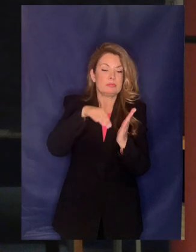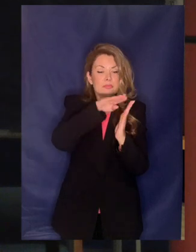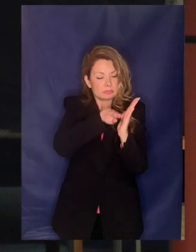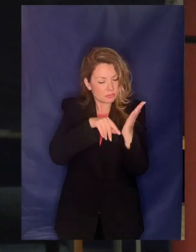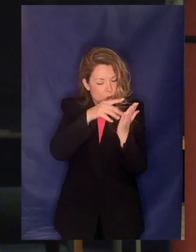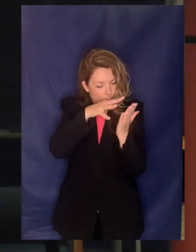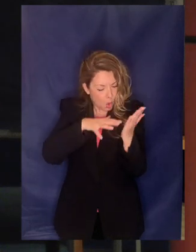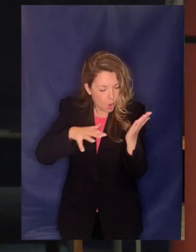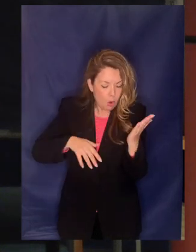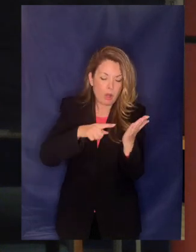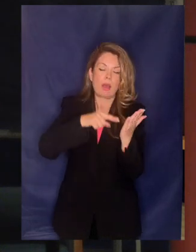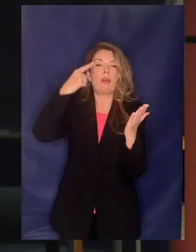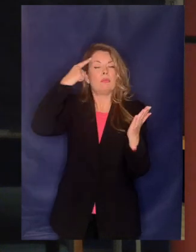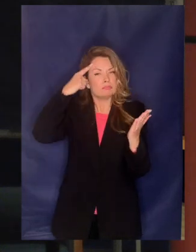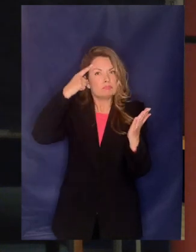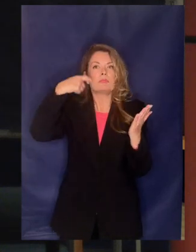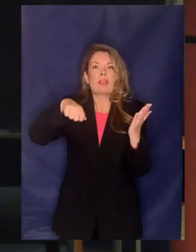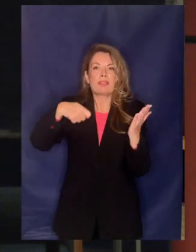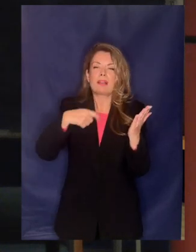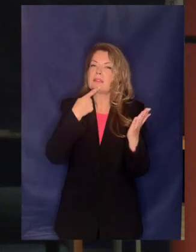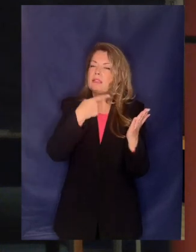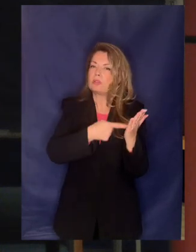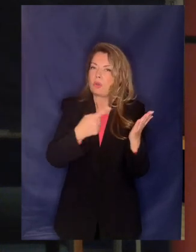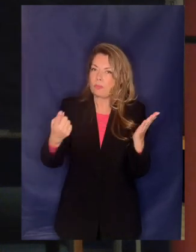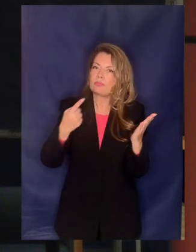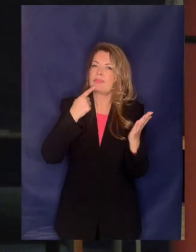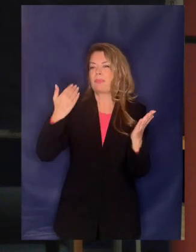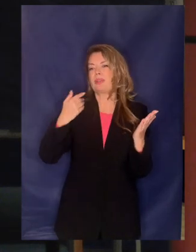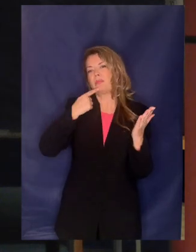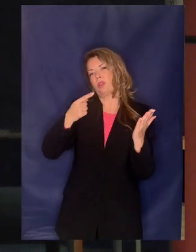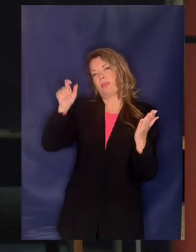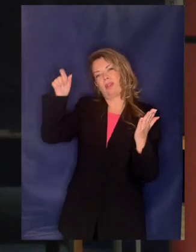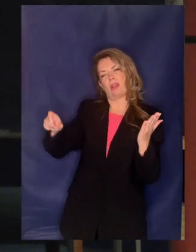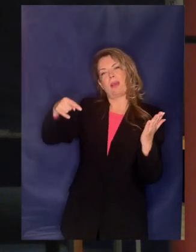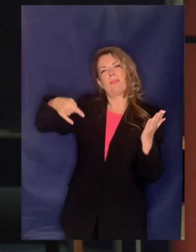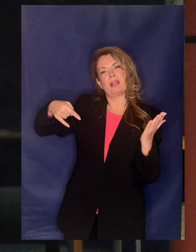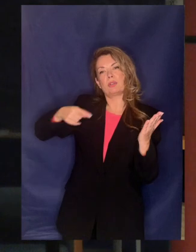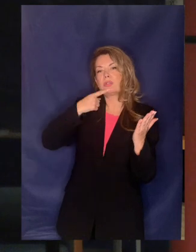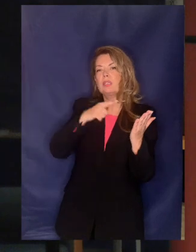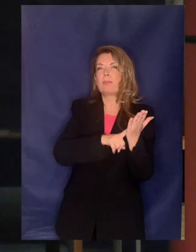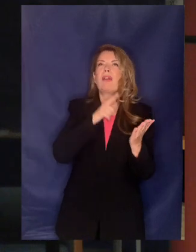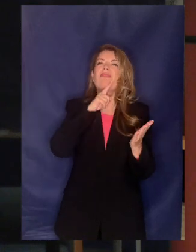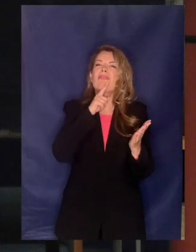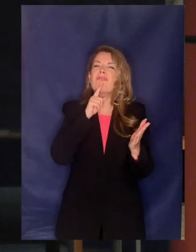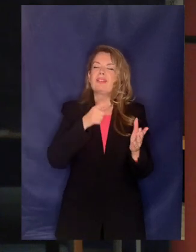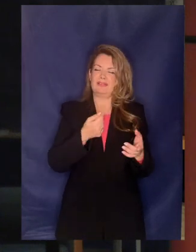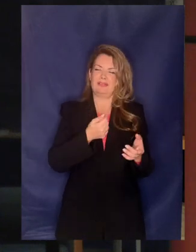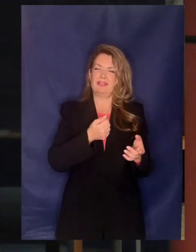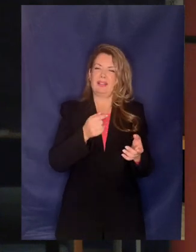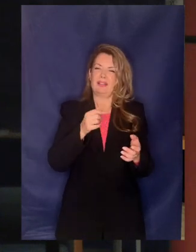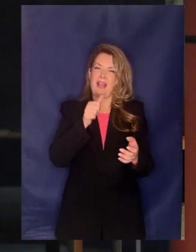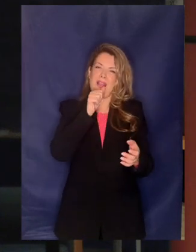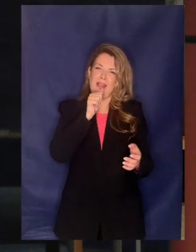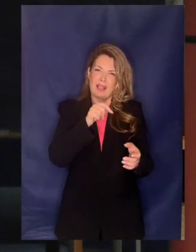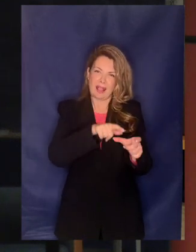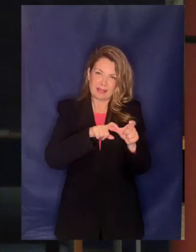ένα, ότι ακόμα και αν όπως είπε ο Παναγιώτης πριν η ΕΙΔΑΠ έγινε ένα νίπι γιοταδέλτα που λέμε εμείς